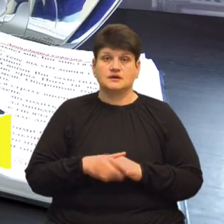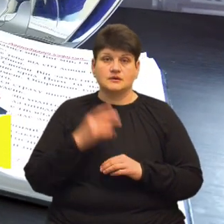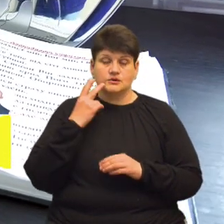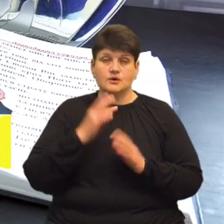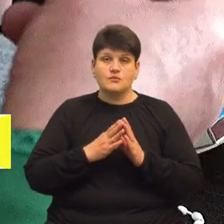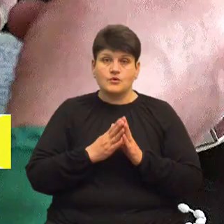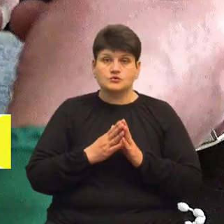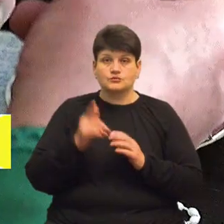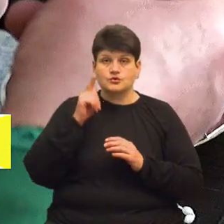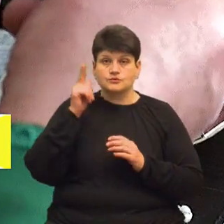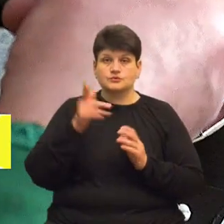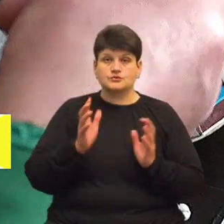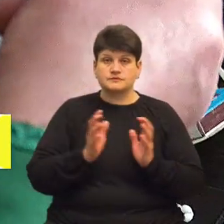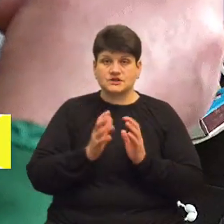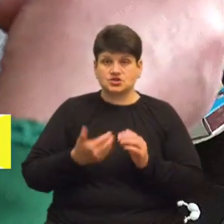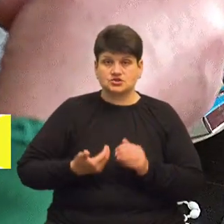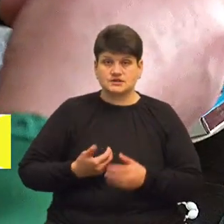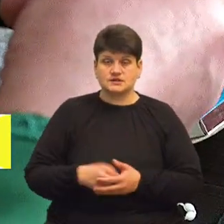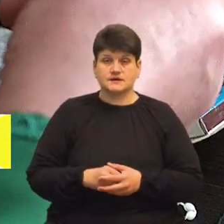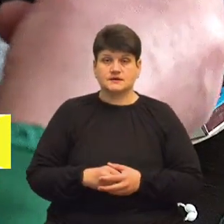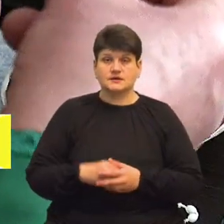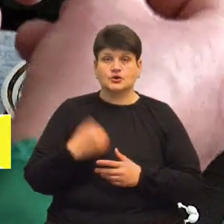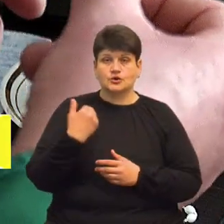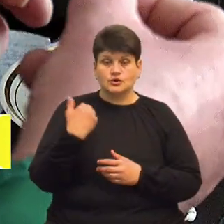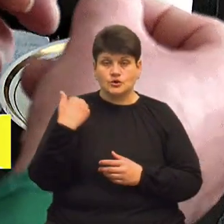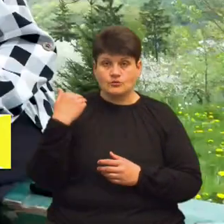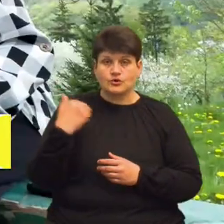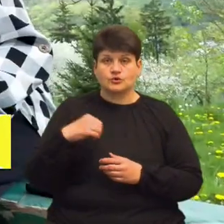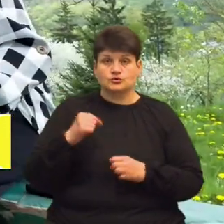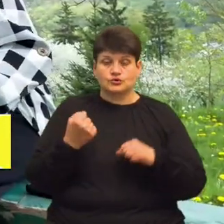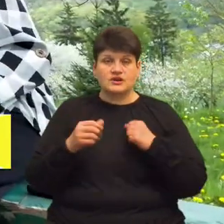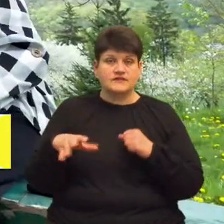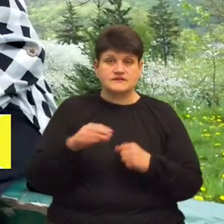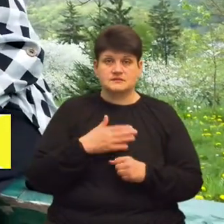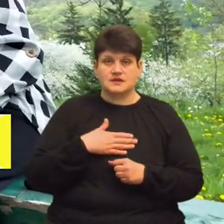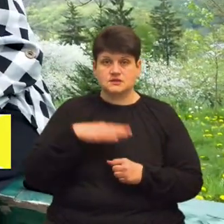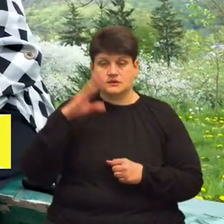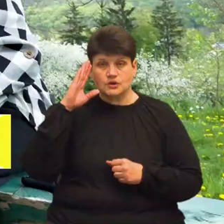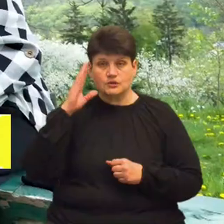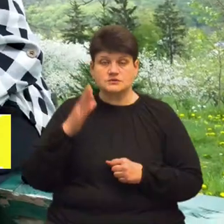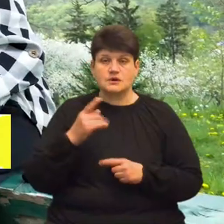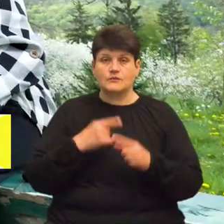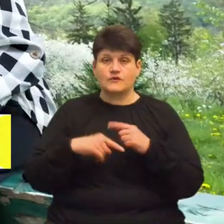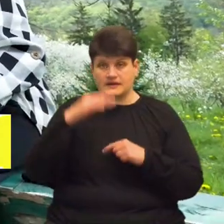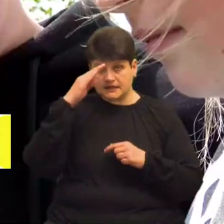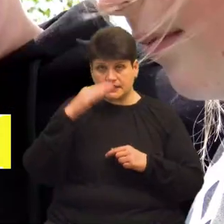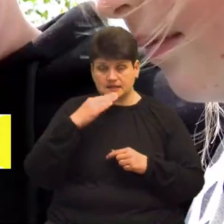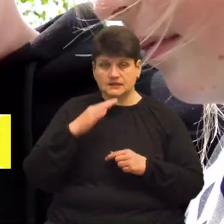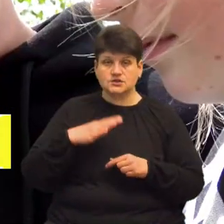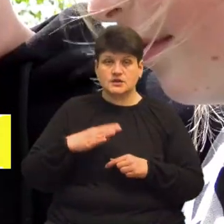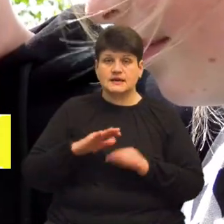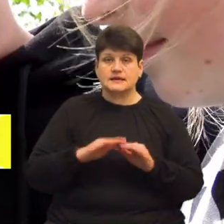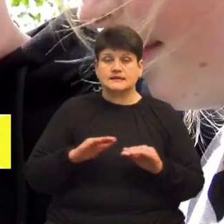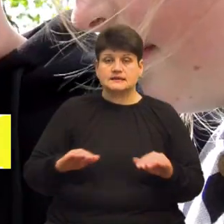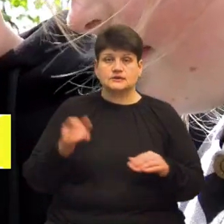щоб йому Господь зберіг життя, його і його побратимів, всім нашим хлопцям. Повернення батька з фронту чекають діти – 11